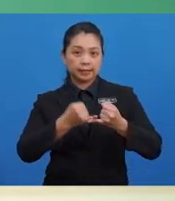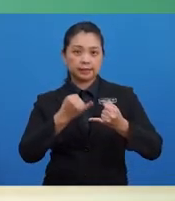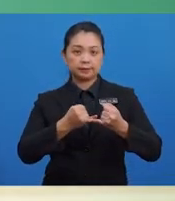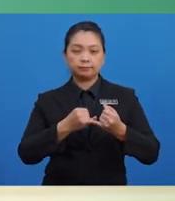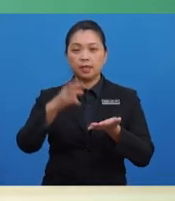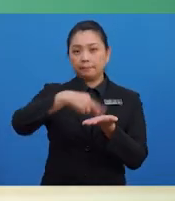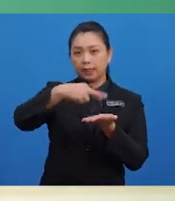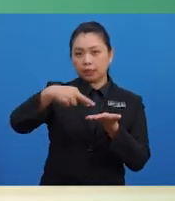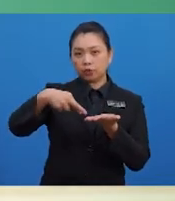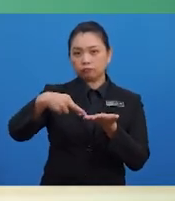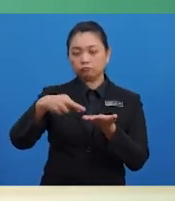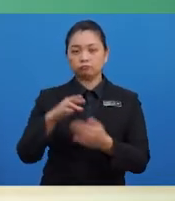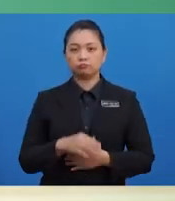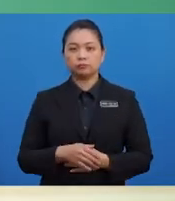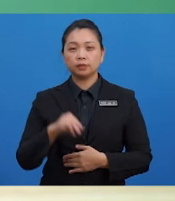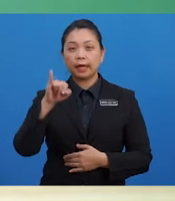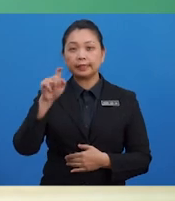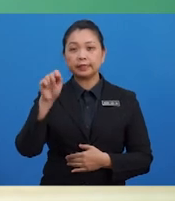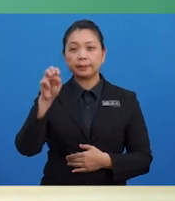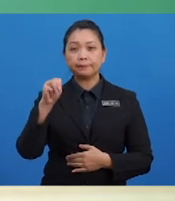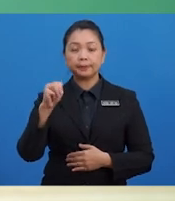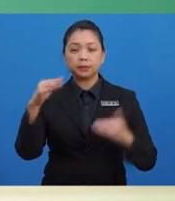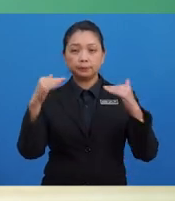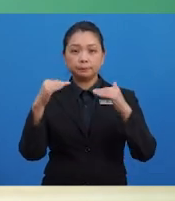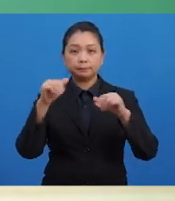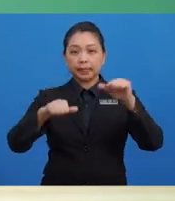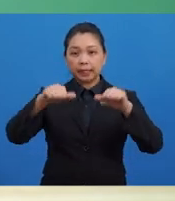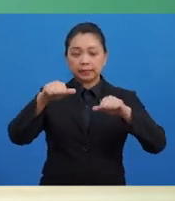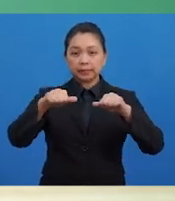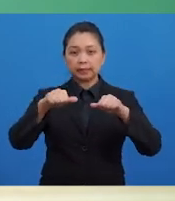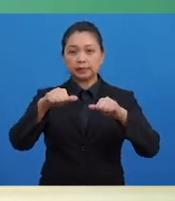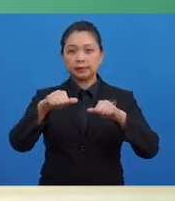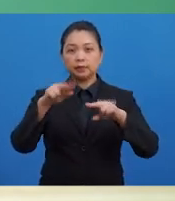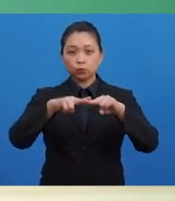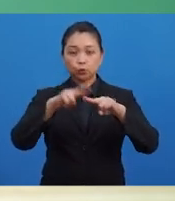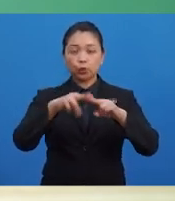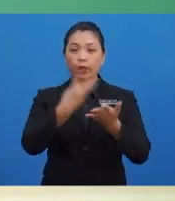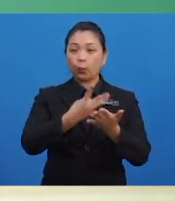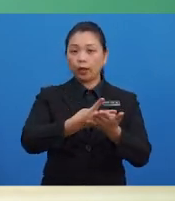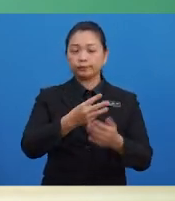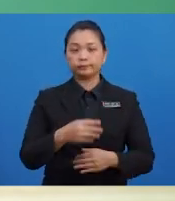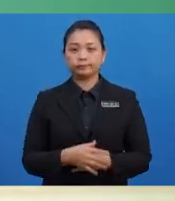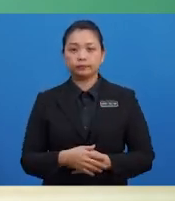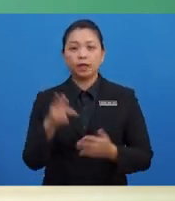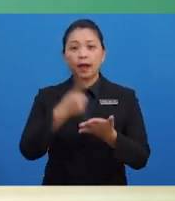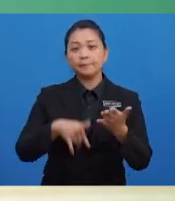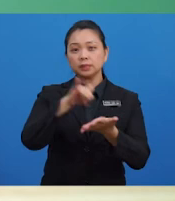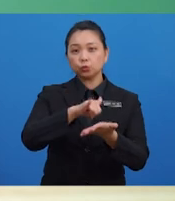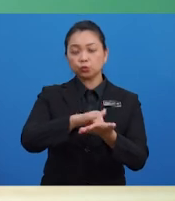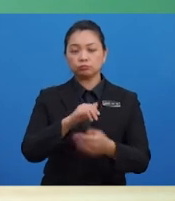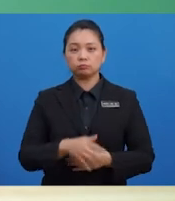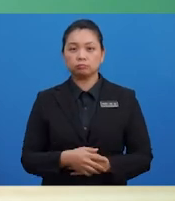iaitu merekod item pelarasan dalam penyata kedudukan keuangan. Apakah item pelarasan tersebut?